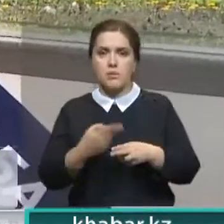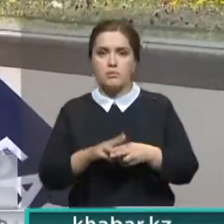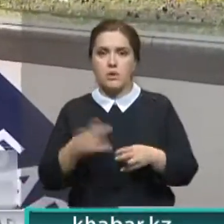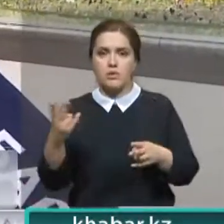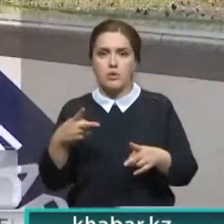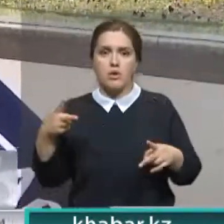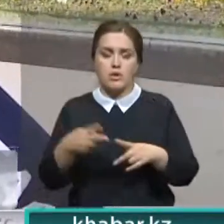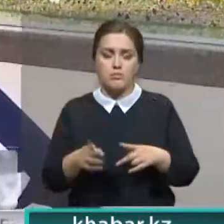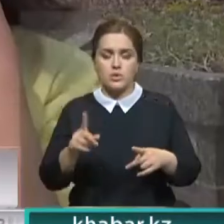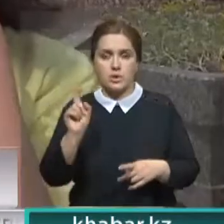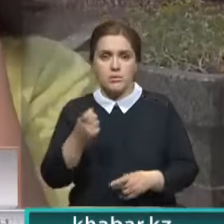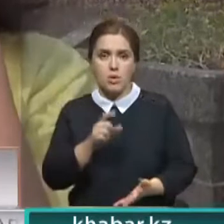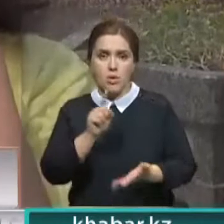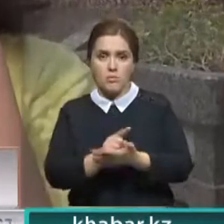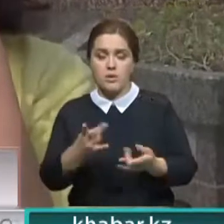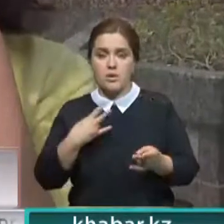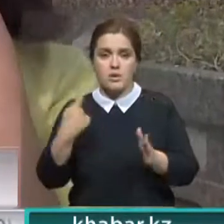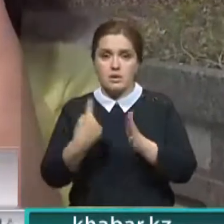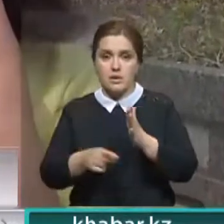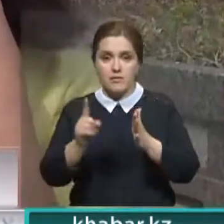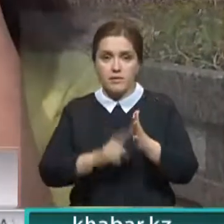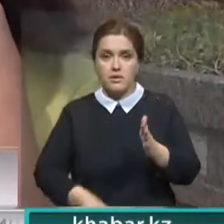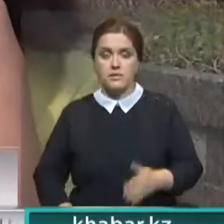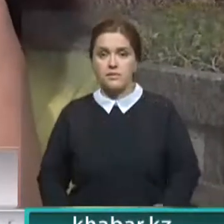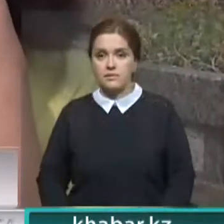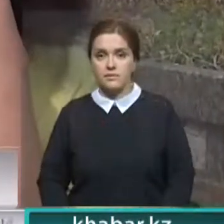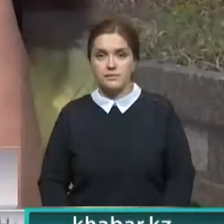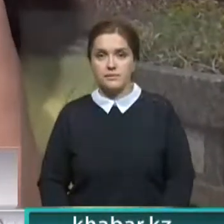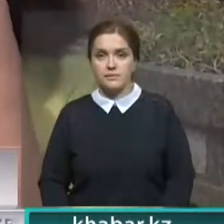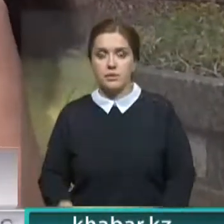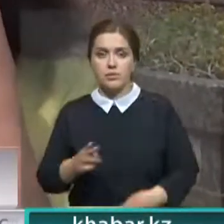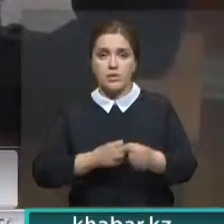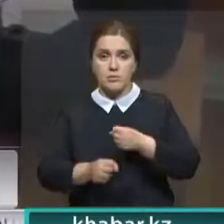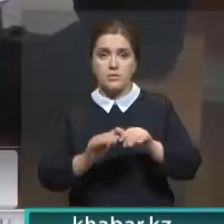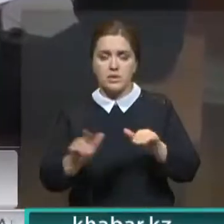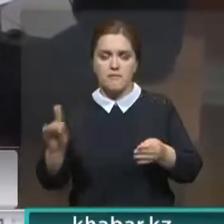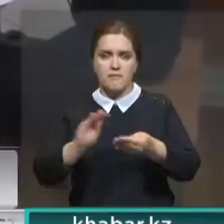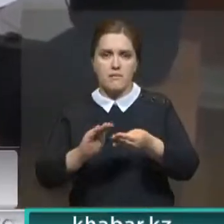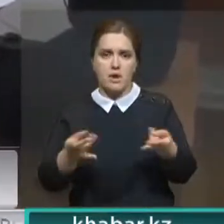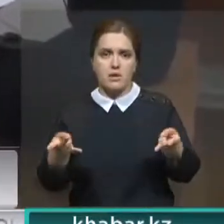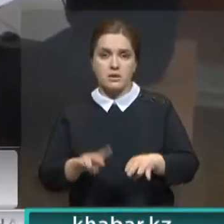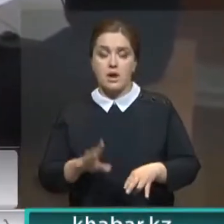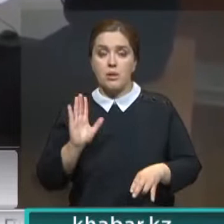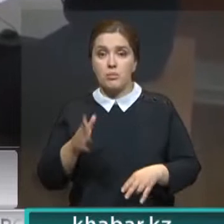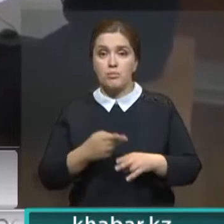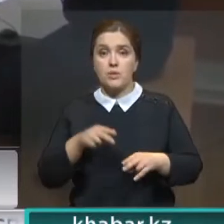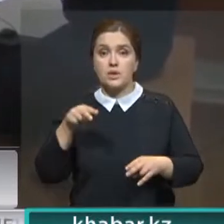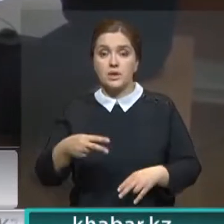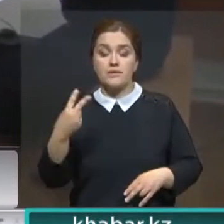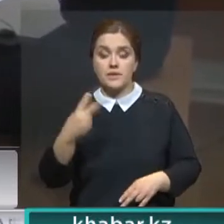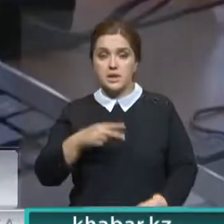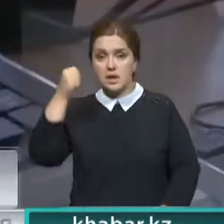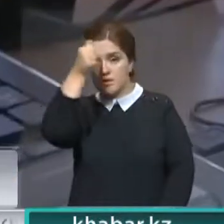кастрировать или что-то делать. Нет, не верю им. Семьи Манделара, педофил, это педофил. Стоит отметить, что с 2020